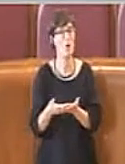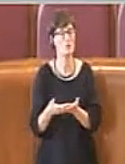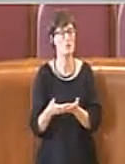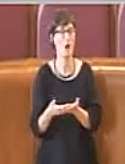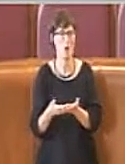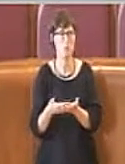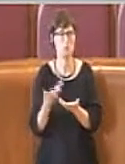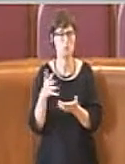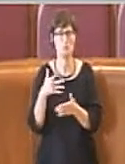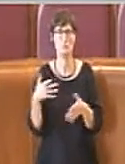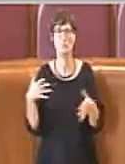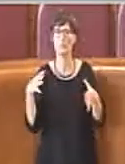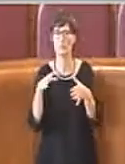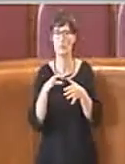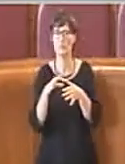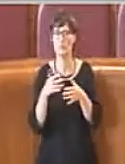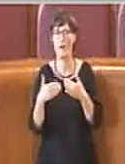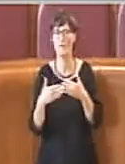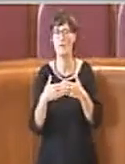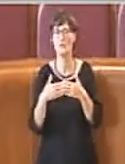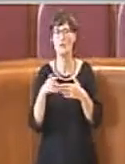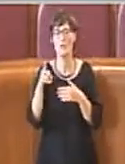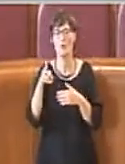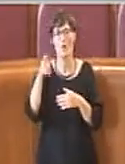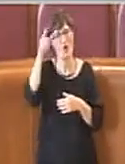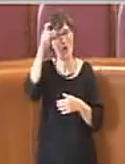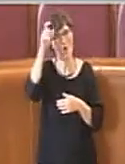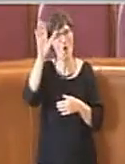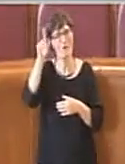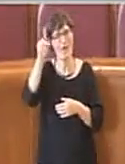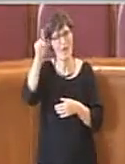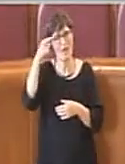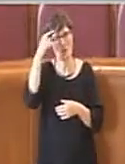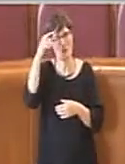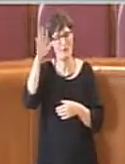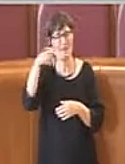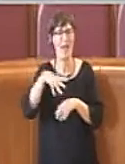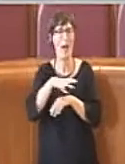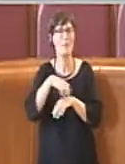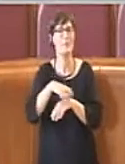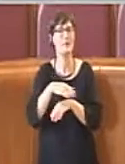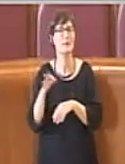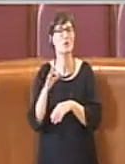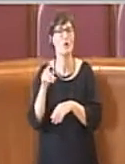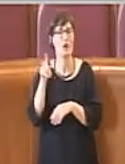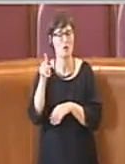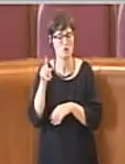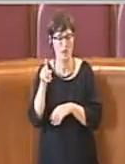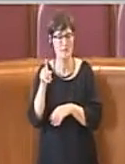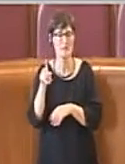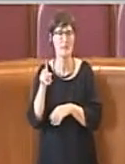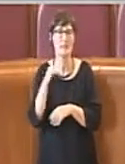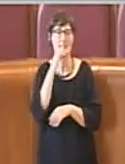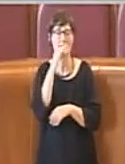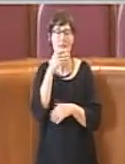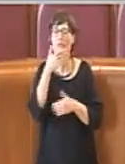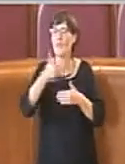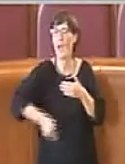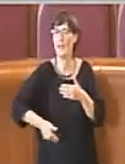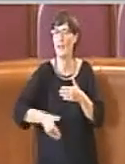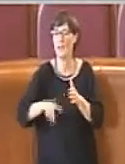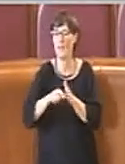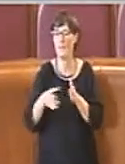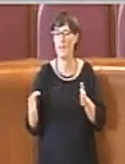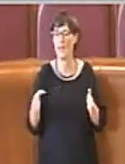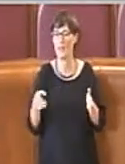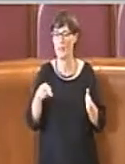concessa a livello governativo dal ministro Franceschini, che è limitata nel tempo, che